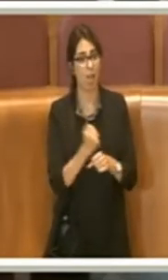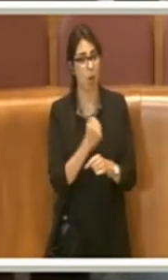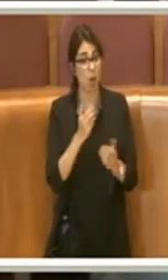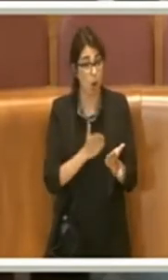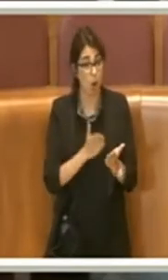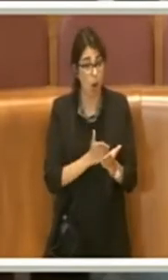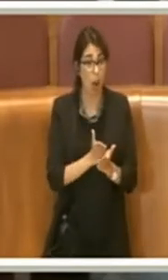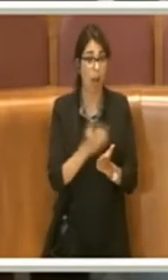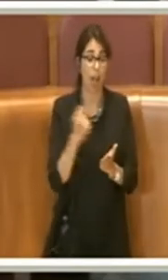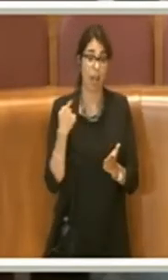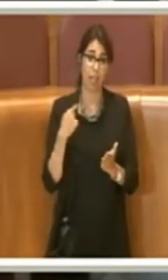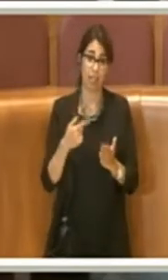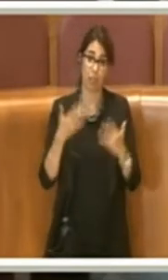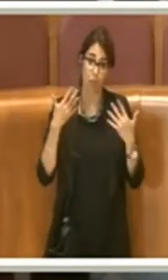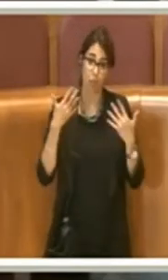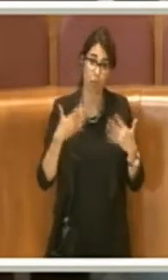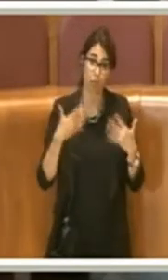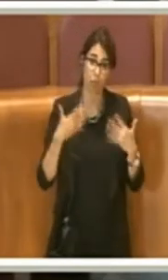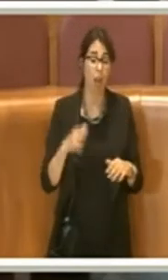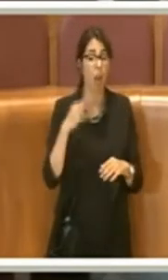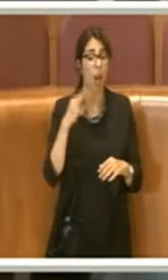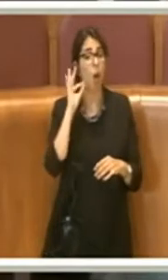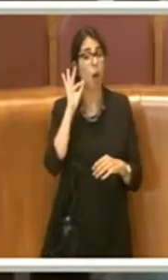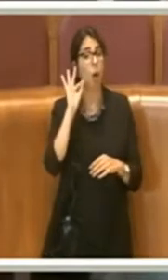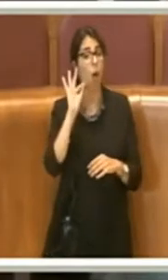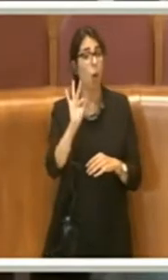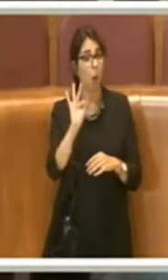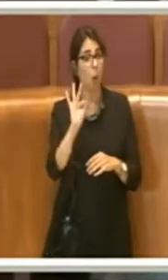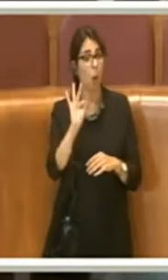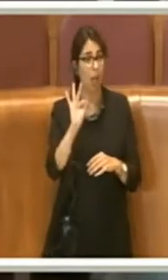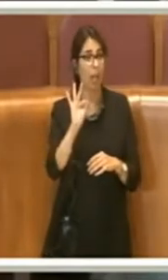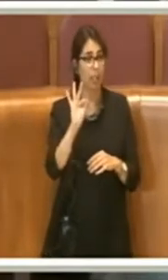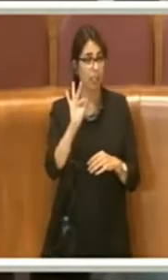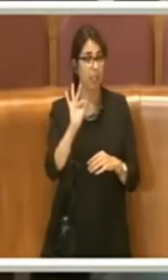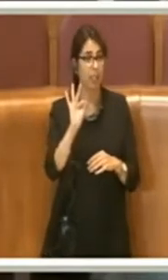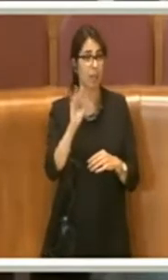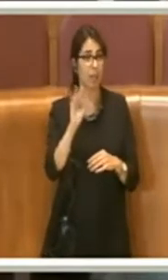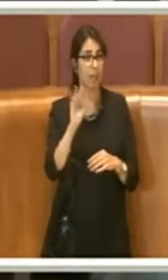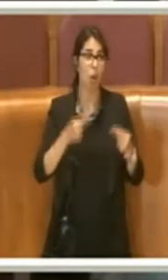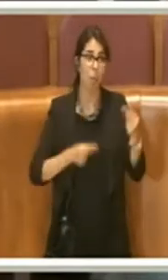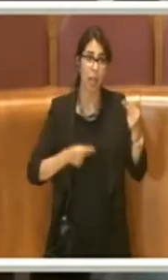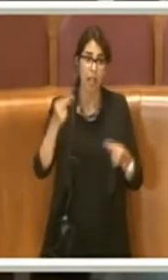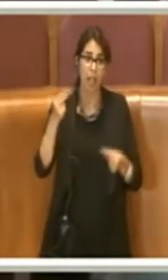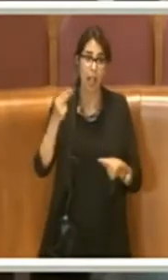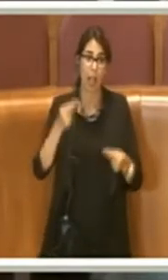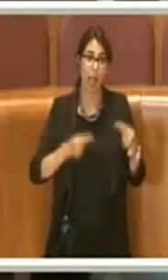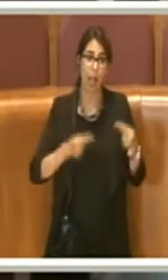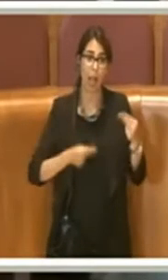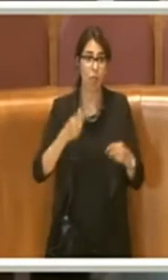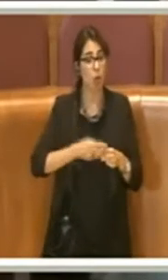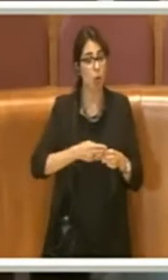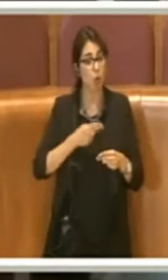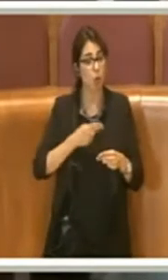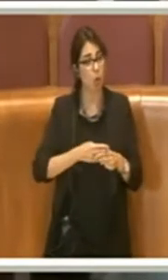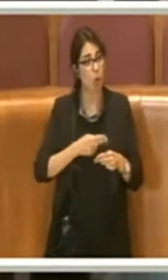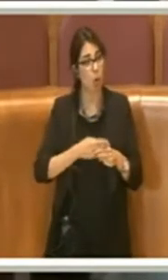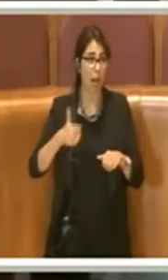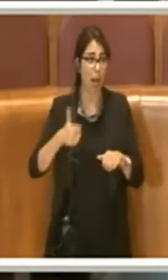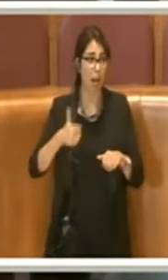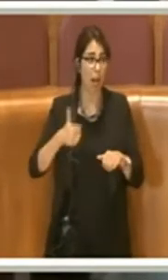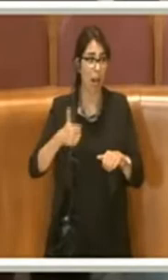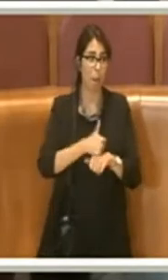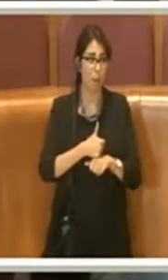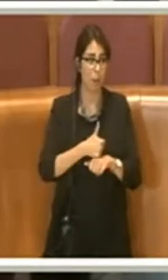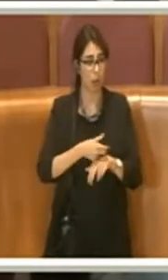anni per mettere in sicurezza i conti di Roma Capitale e di tutta l